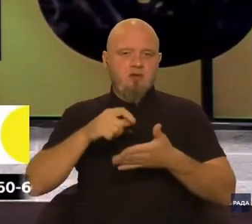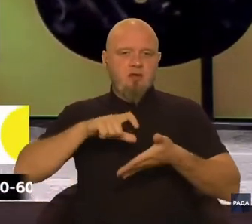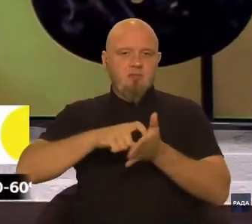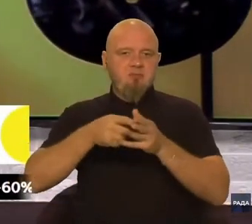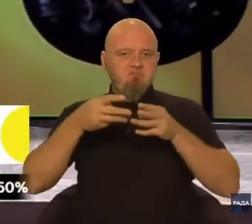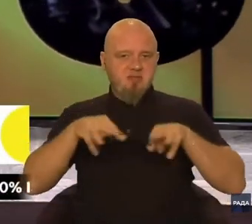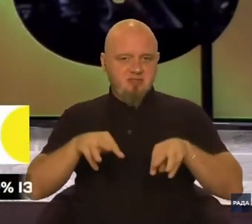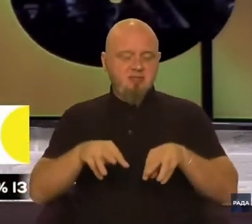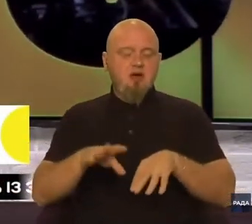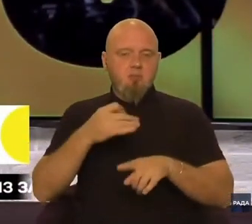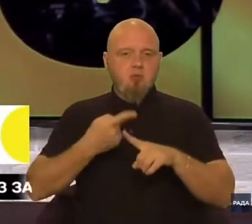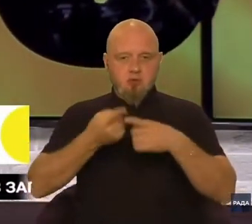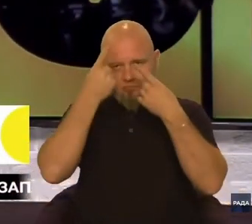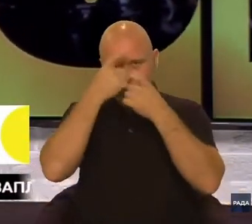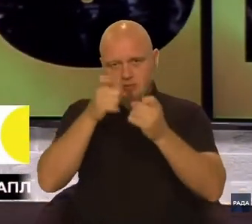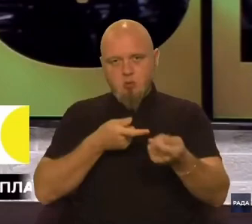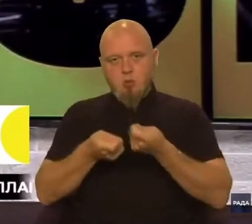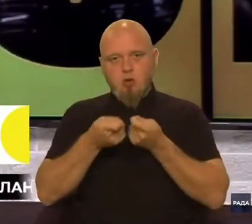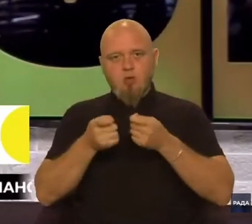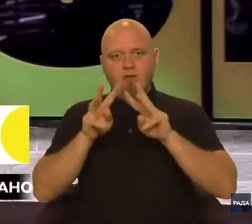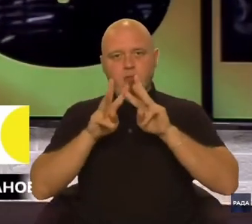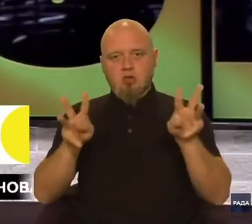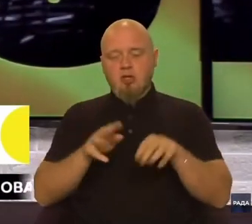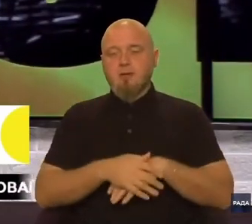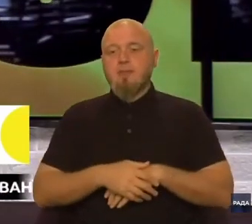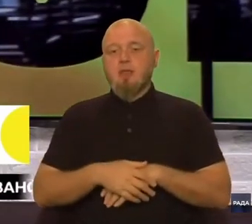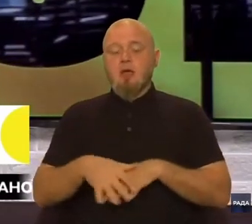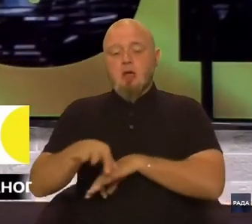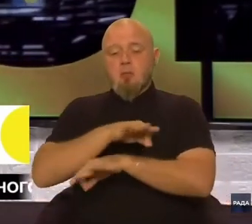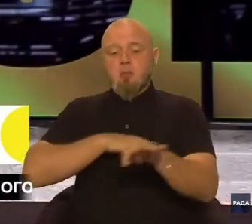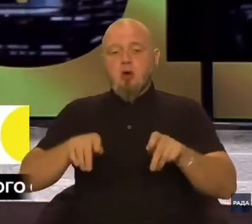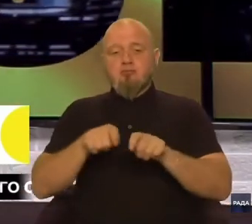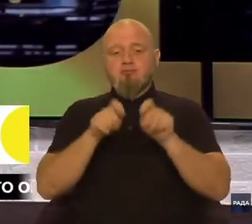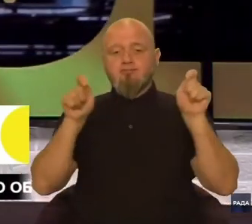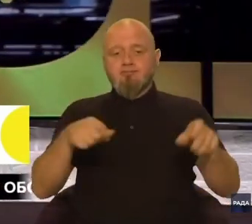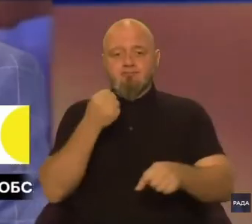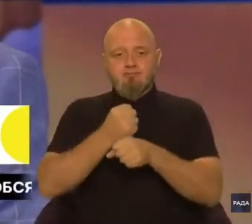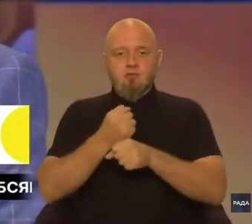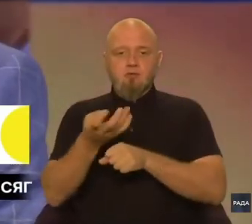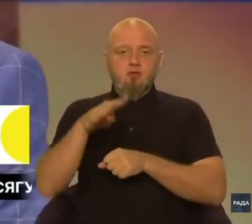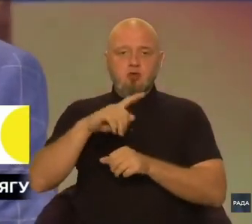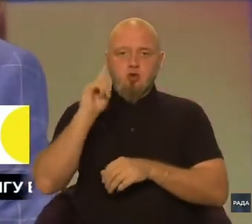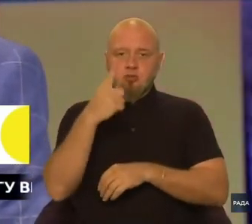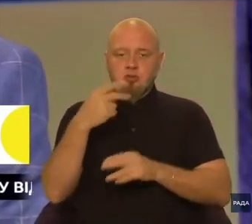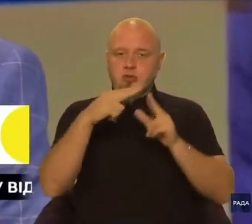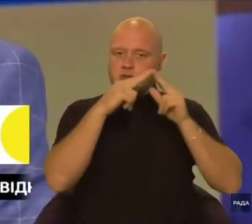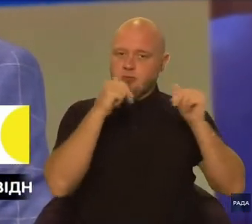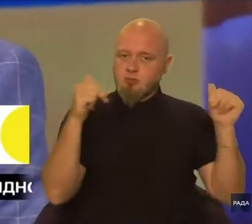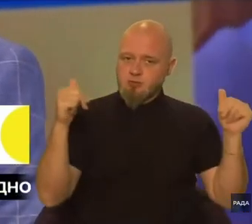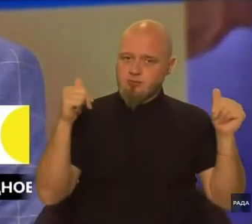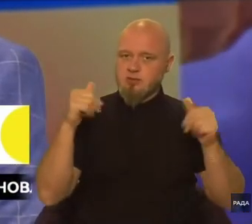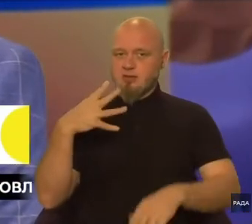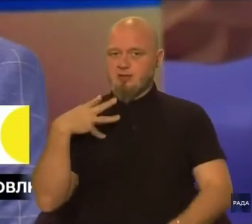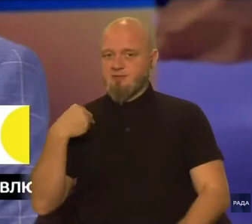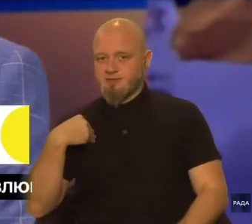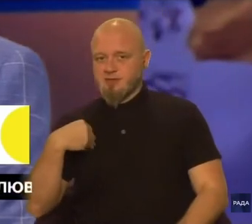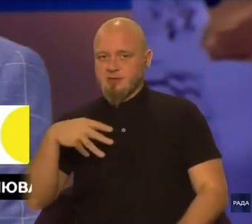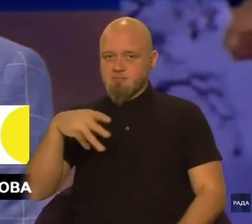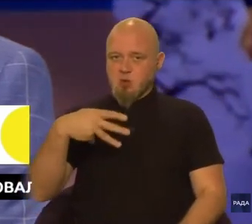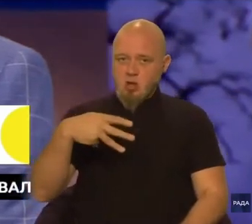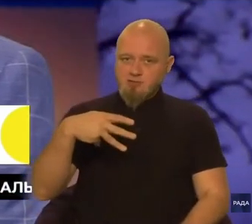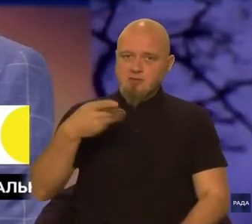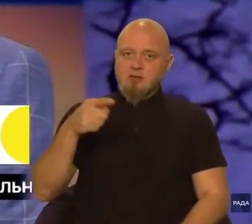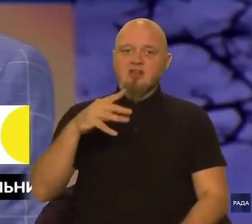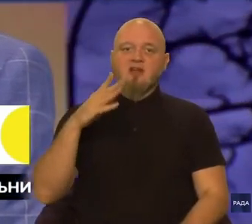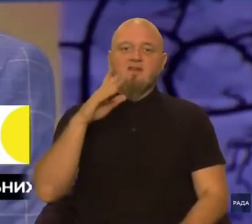міністрів. Про це повідомляє урядовий портал. Проєкт запрацює у чотирьох областях. Дніпропетровський, Львівський, Миколаївський